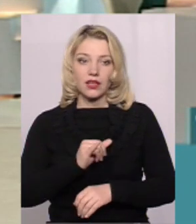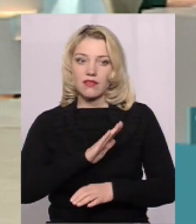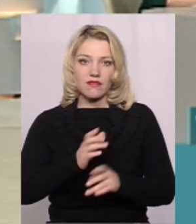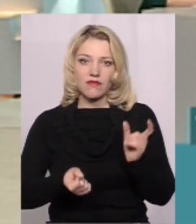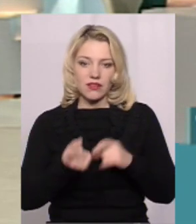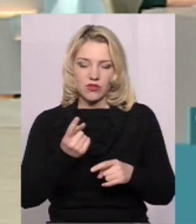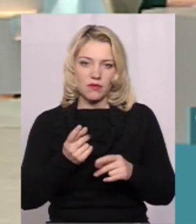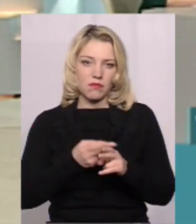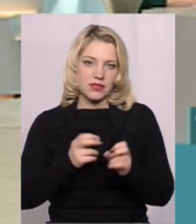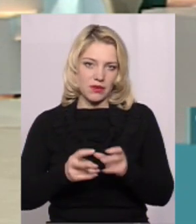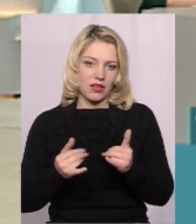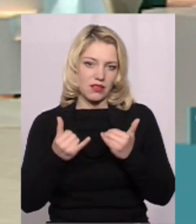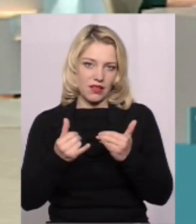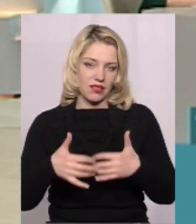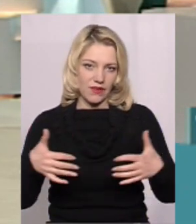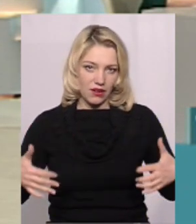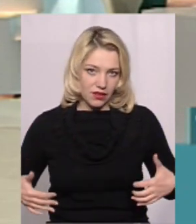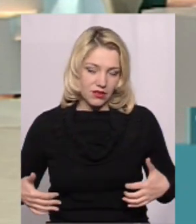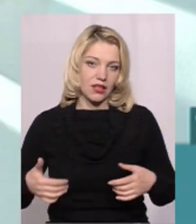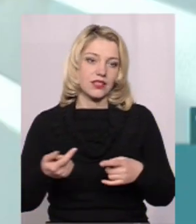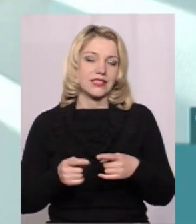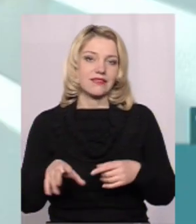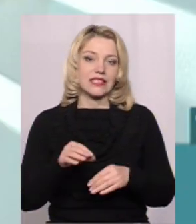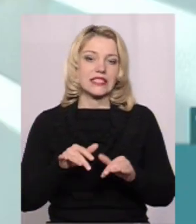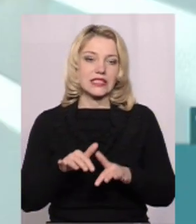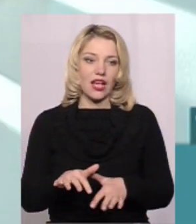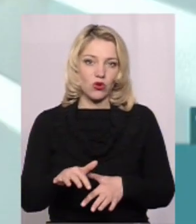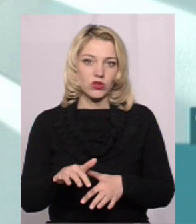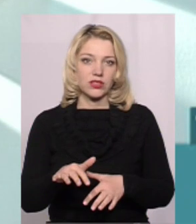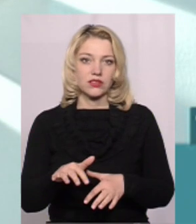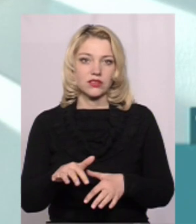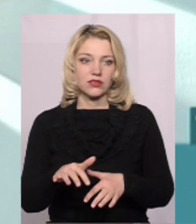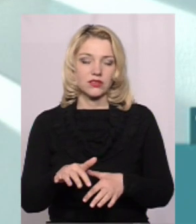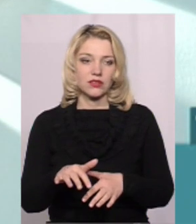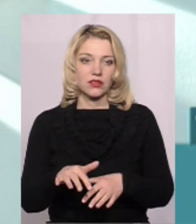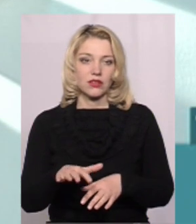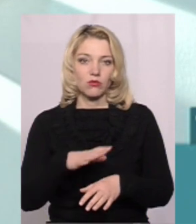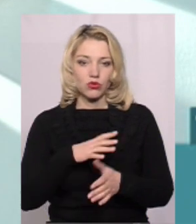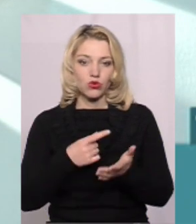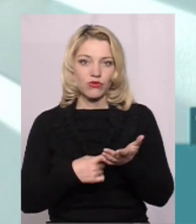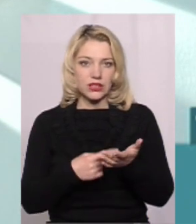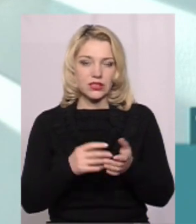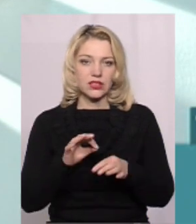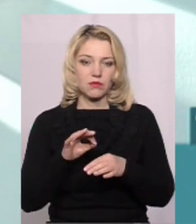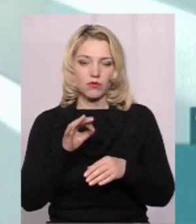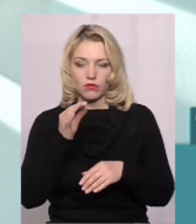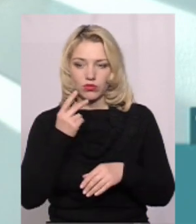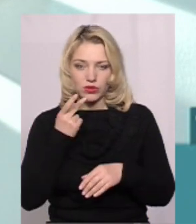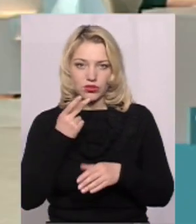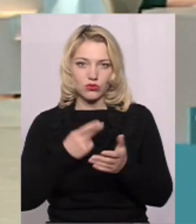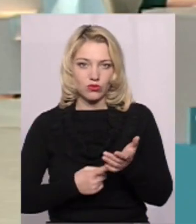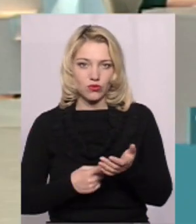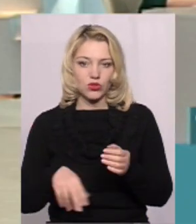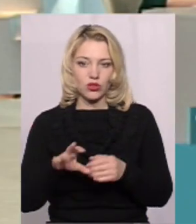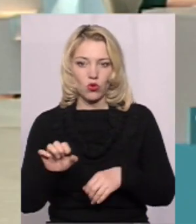уявляють небезпеки для тварин Ці заходи були і доведені, і доводяться постійно до